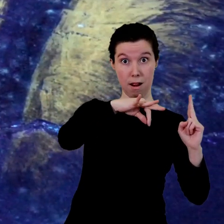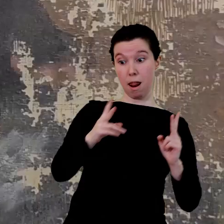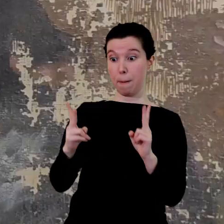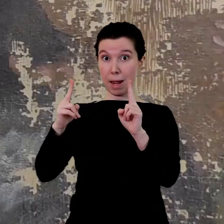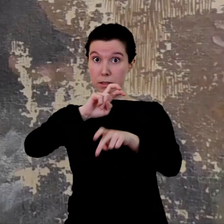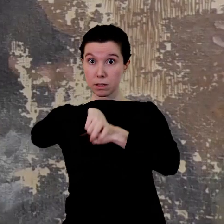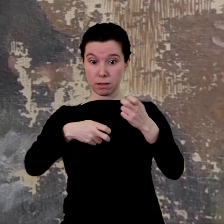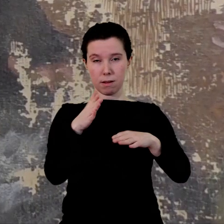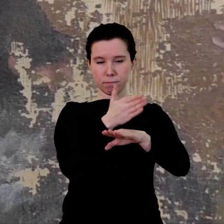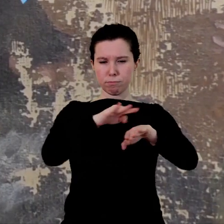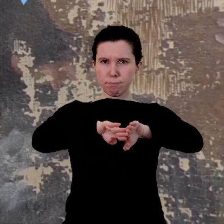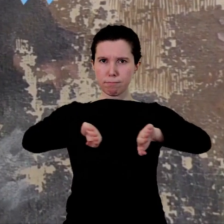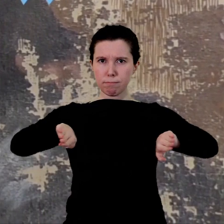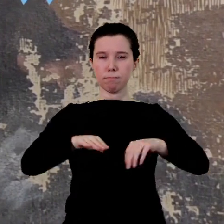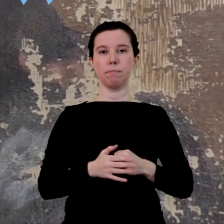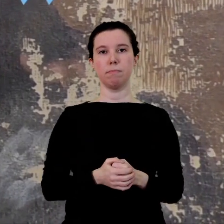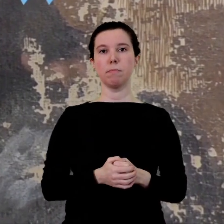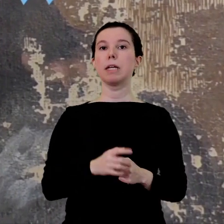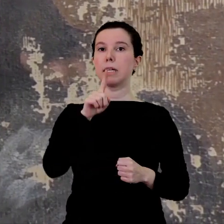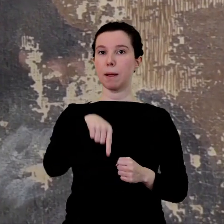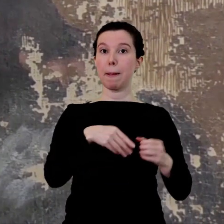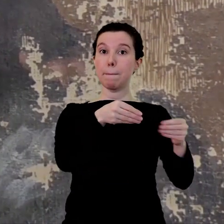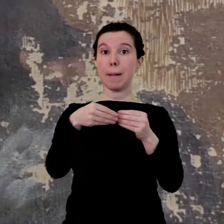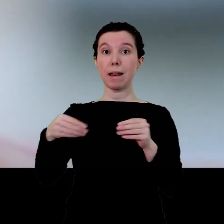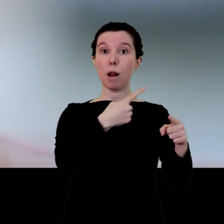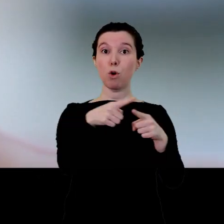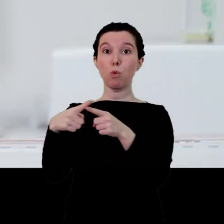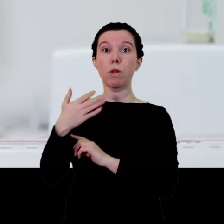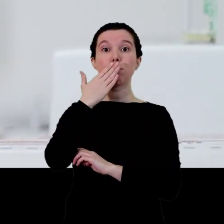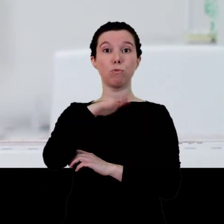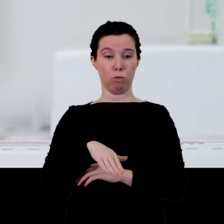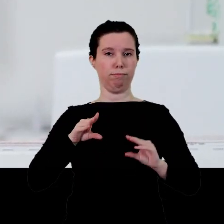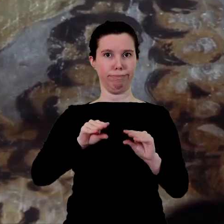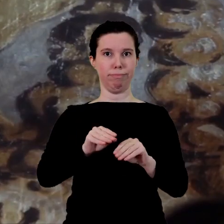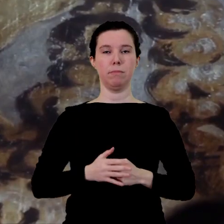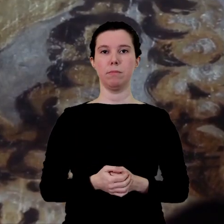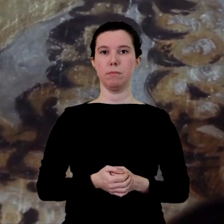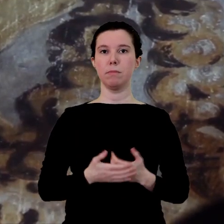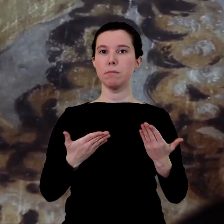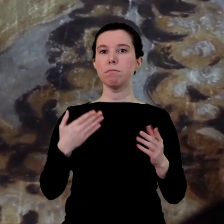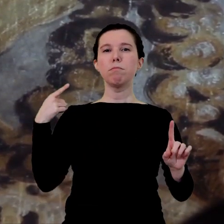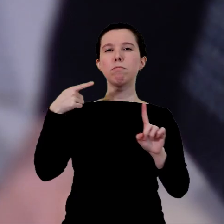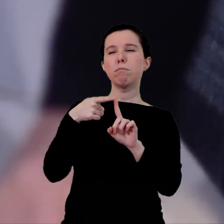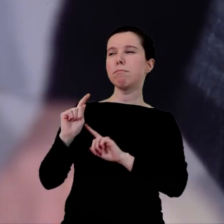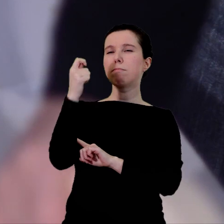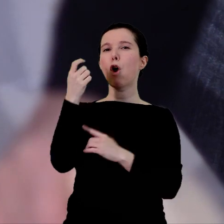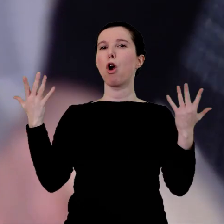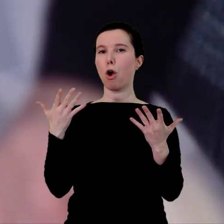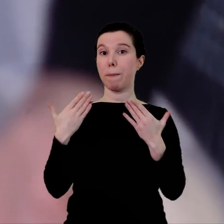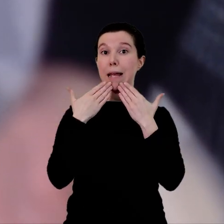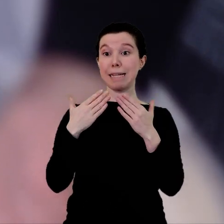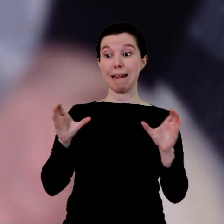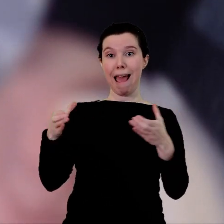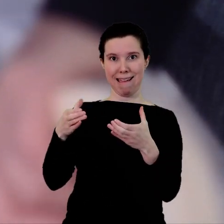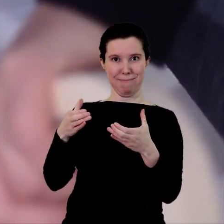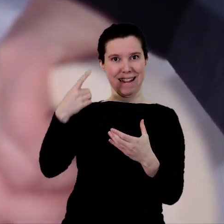distingir les parts originals de possibles modificacions posteriors i utilitzar materials i productes adients. I per